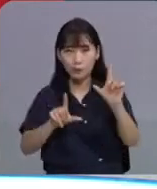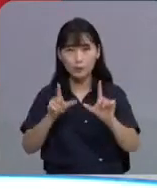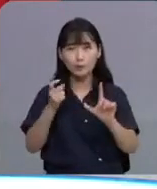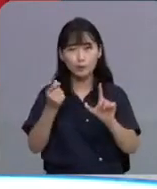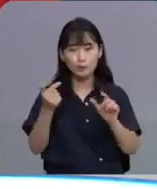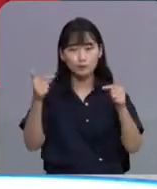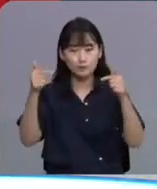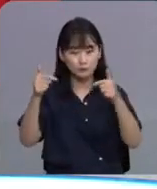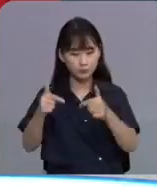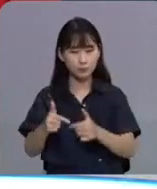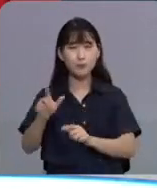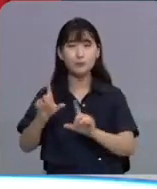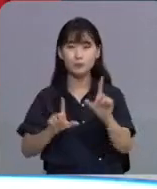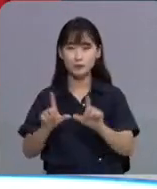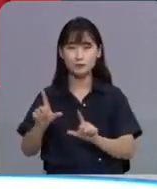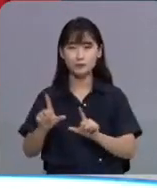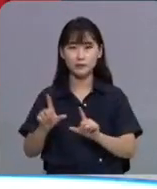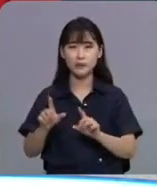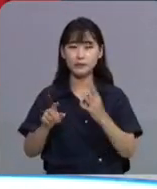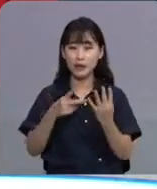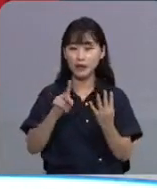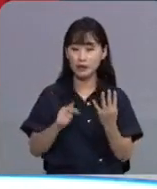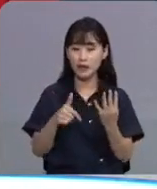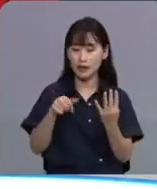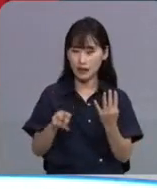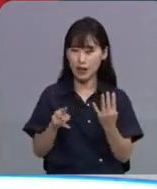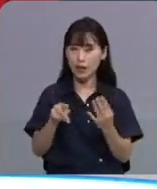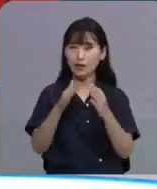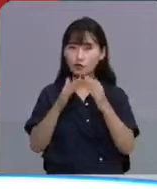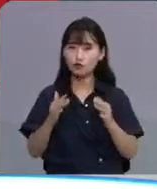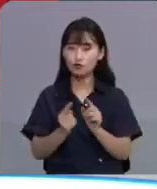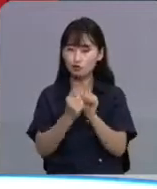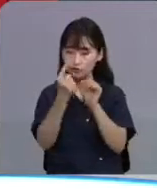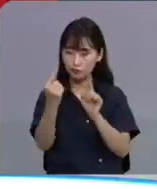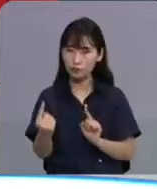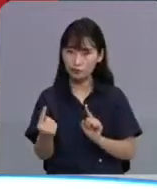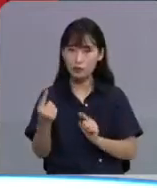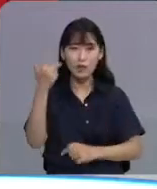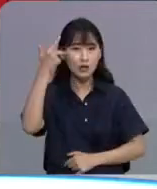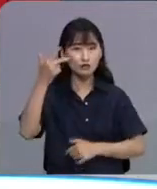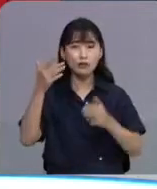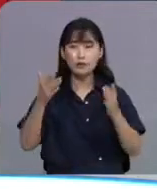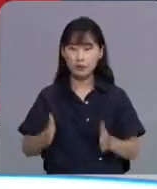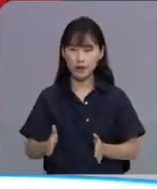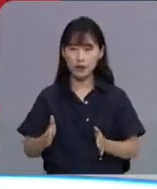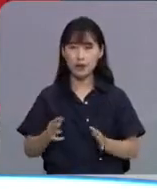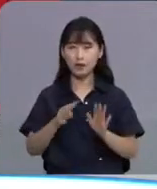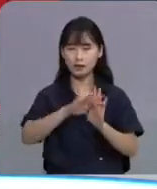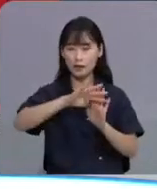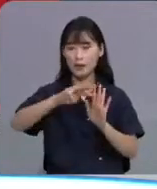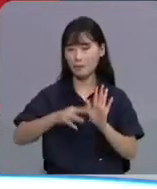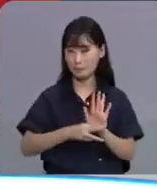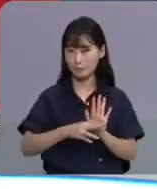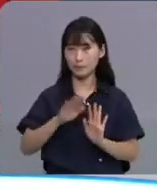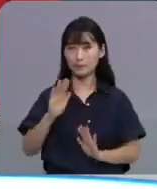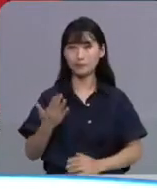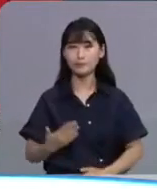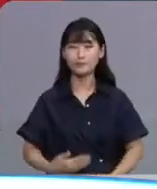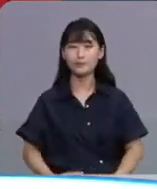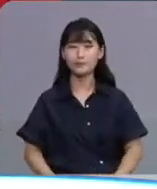누그러졌습니다. 4단계로 높였던 전주시의 사회적 거리 두기도 일주일 만에 완화됐습니다. 오정현 기자의 보도입니다.